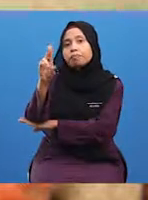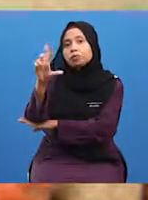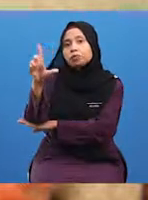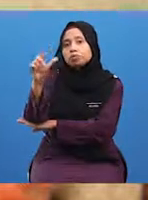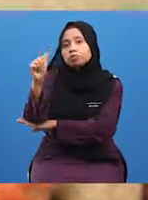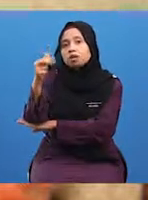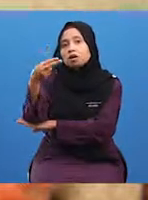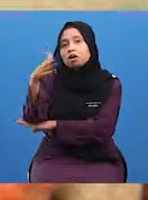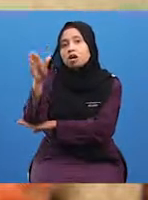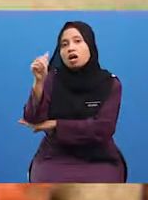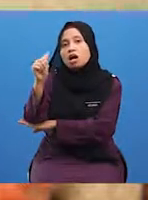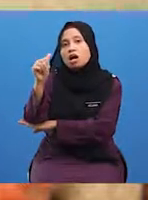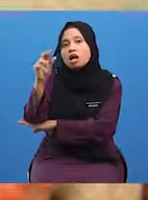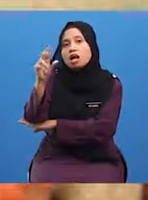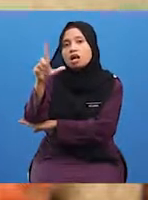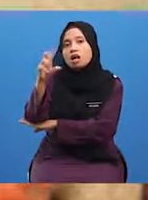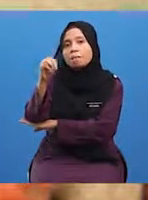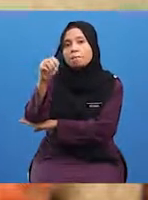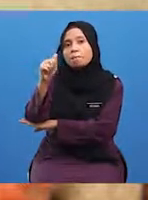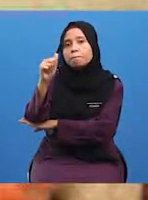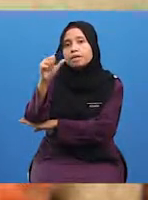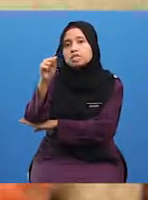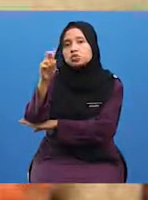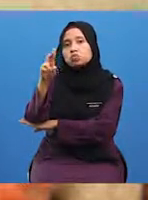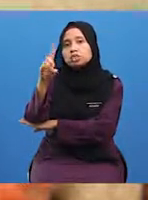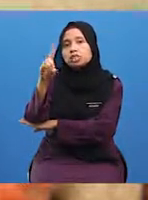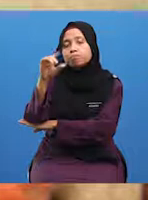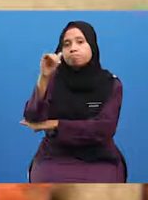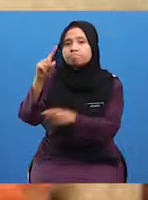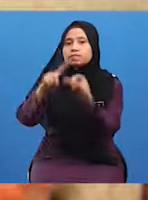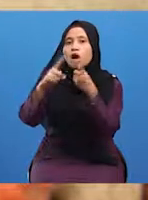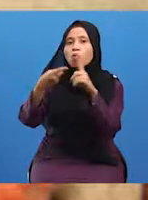merupakan sahabat Nabi Muhammad SAW.